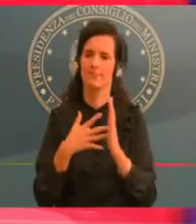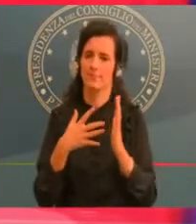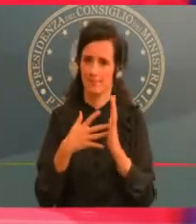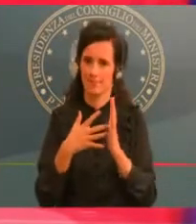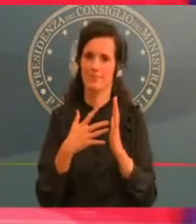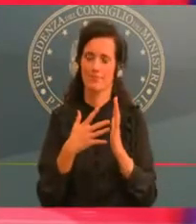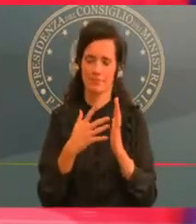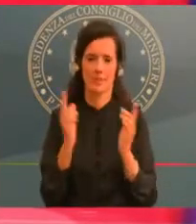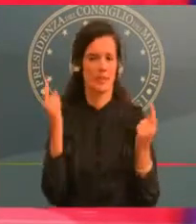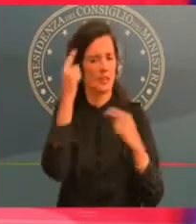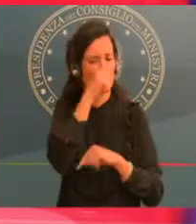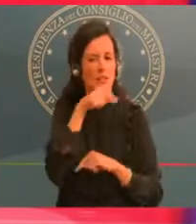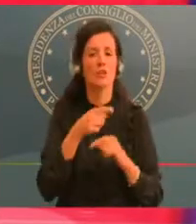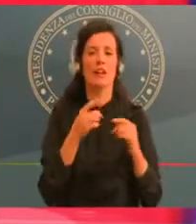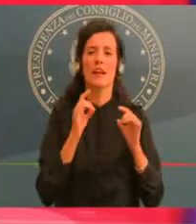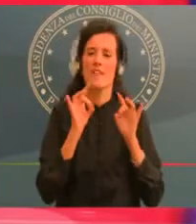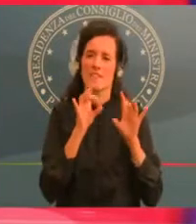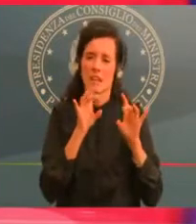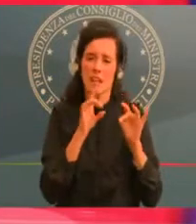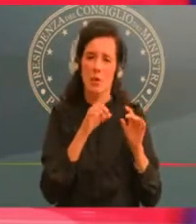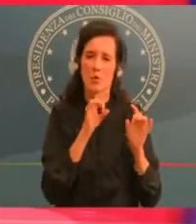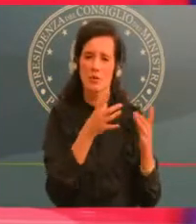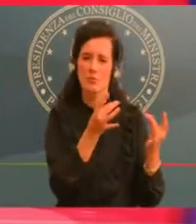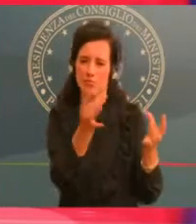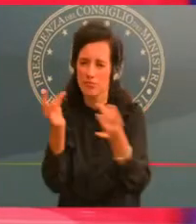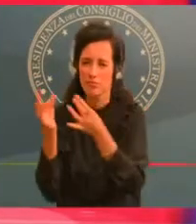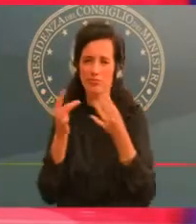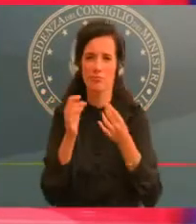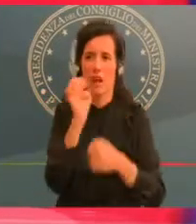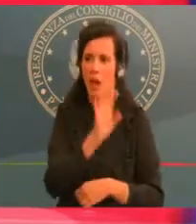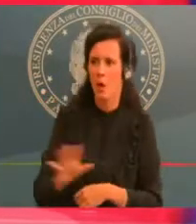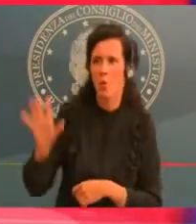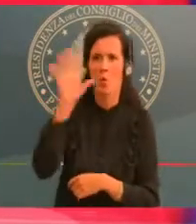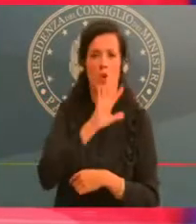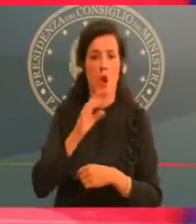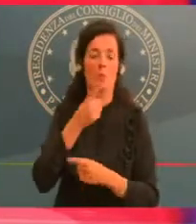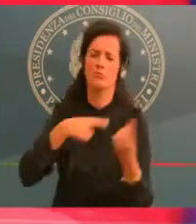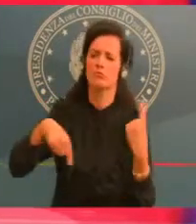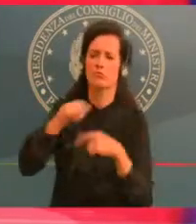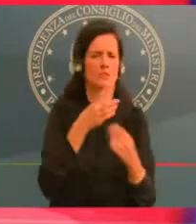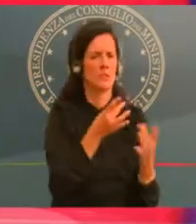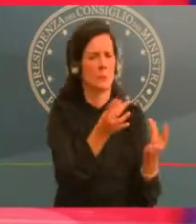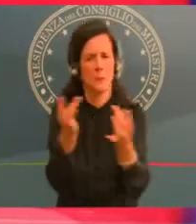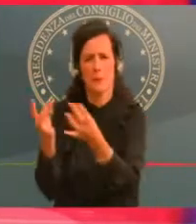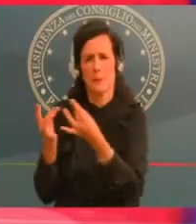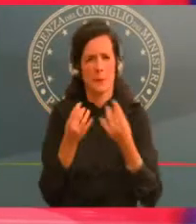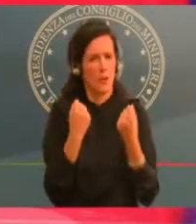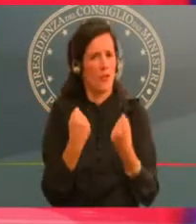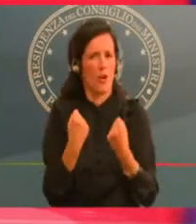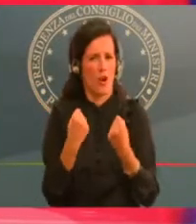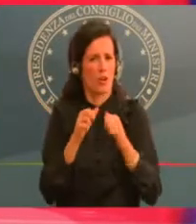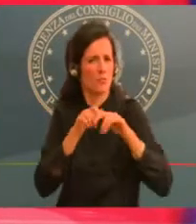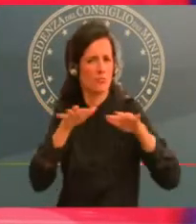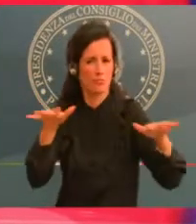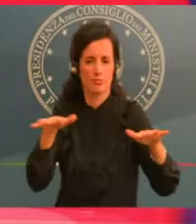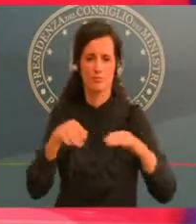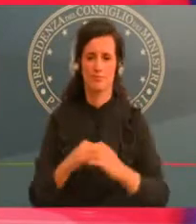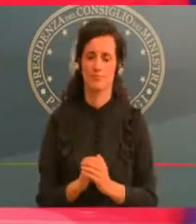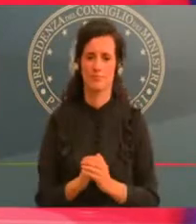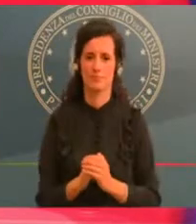Nell'ultima settimana monitorata dal 19 al 25 novembre, il numero di nuovi casi è quasi